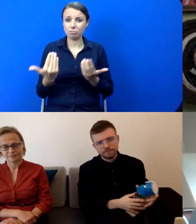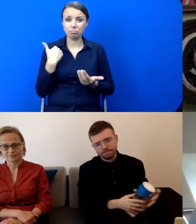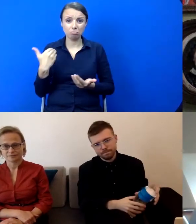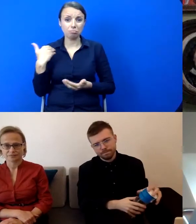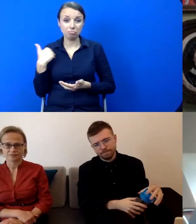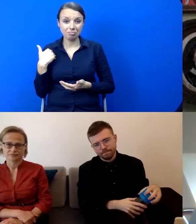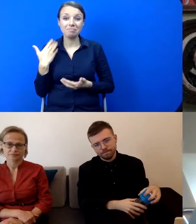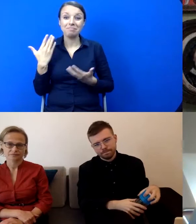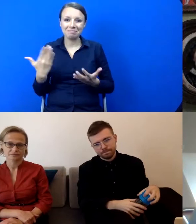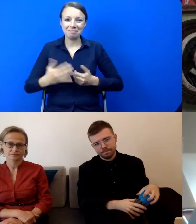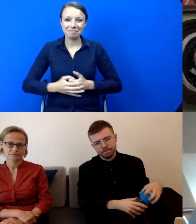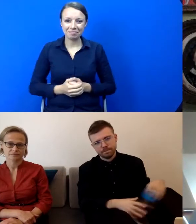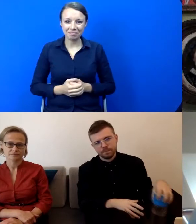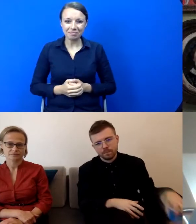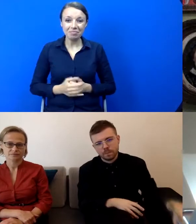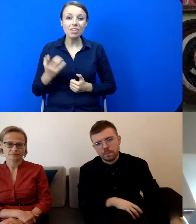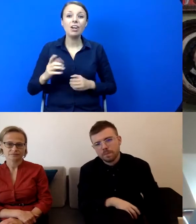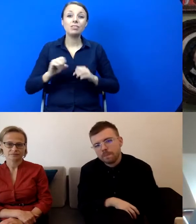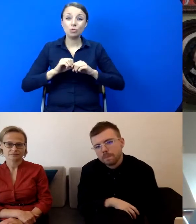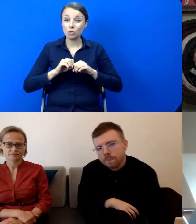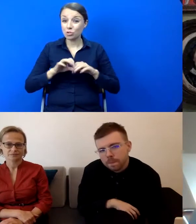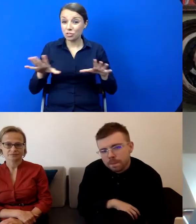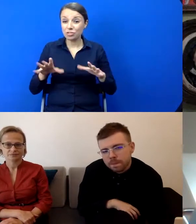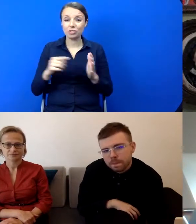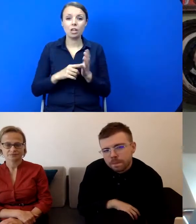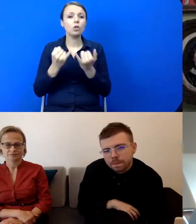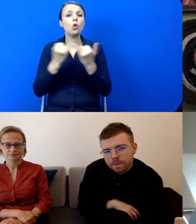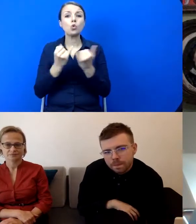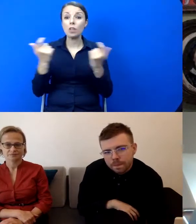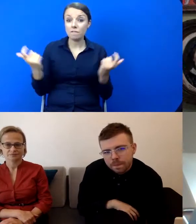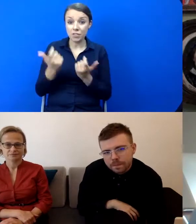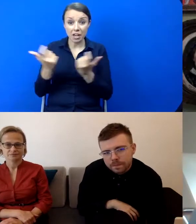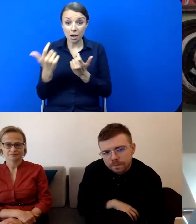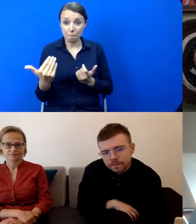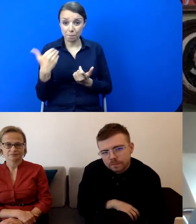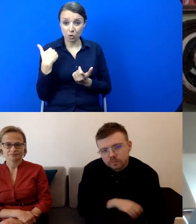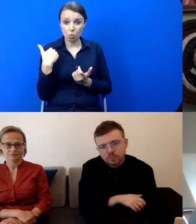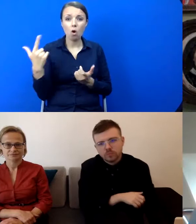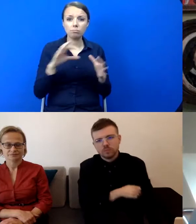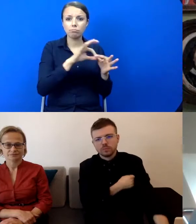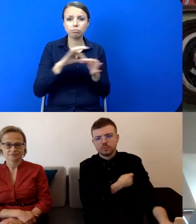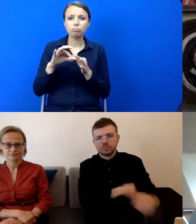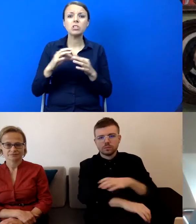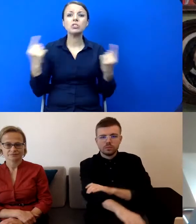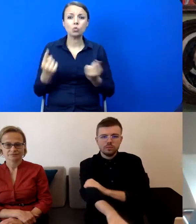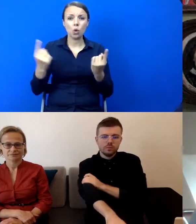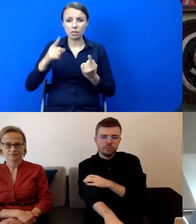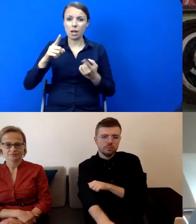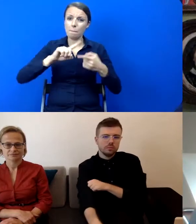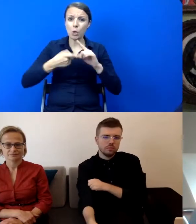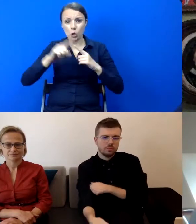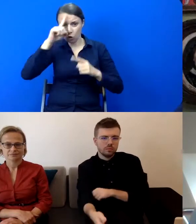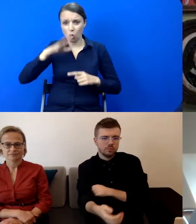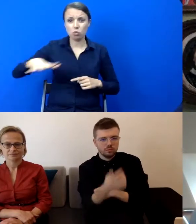nadążały jakby za sytuacją społeczno-polityczną w Polsce i